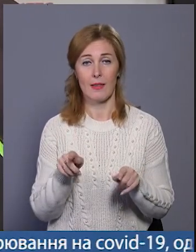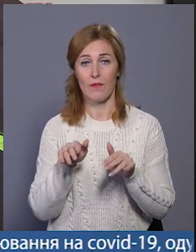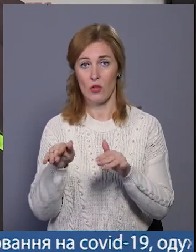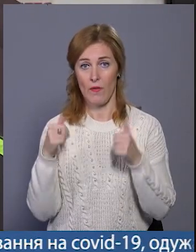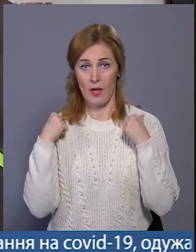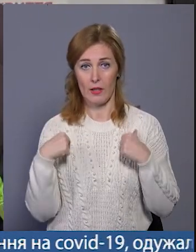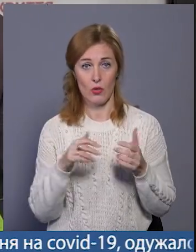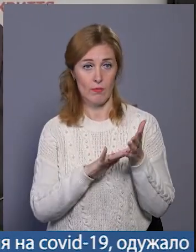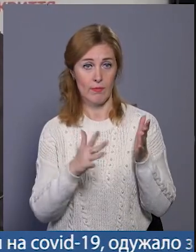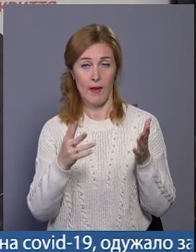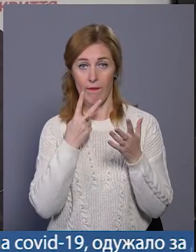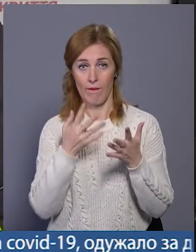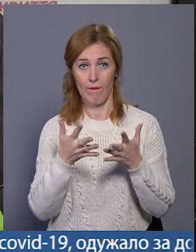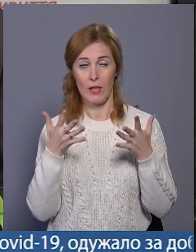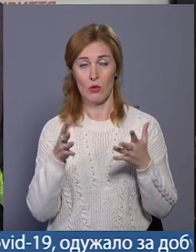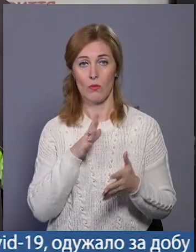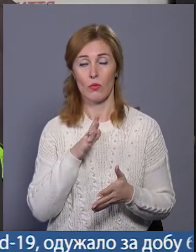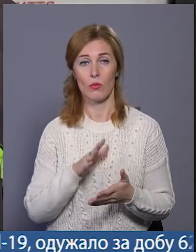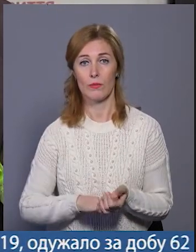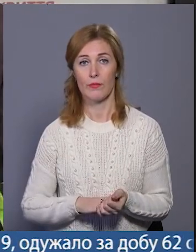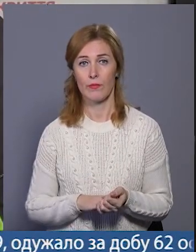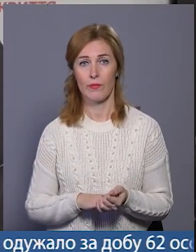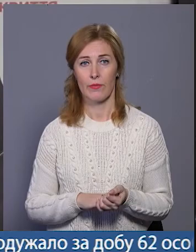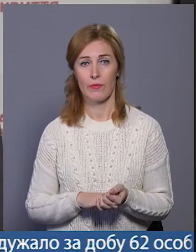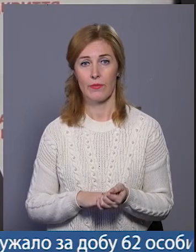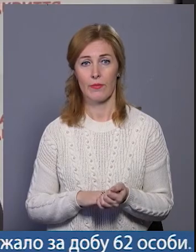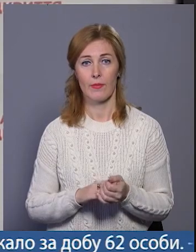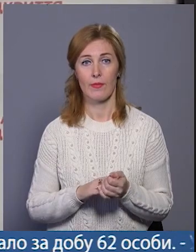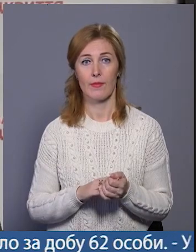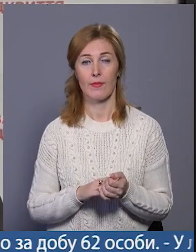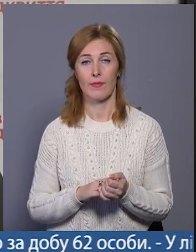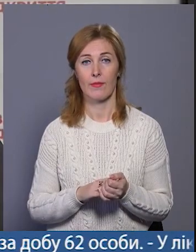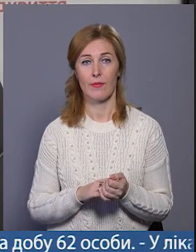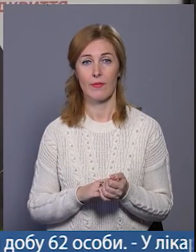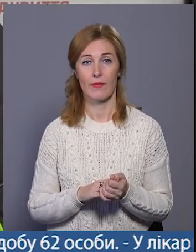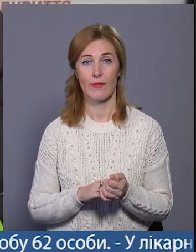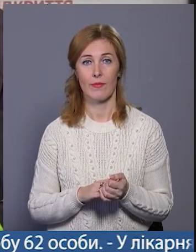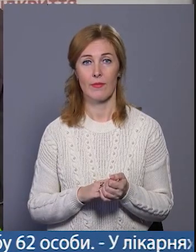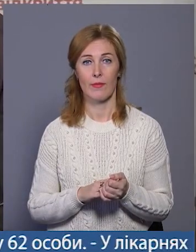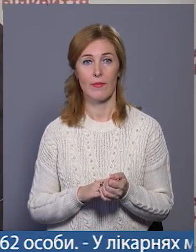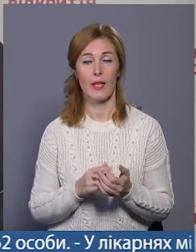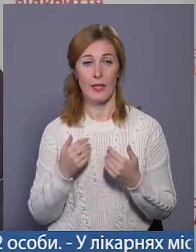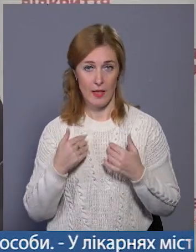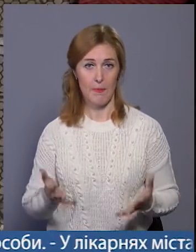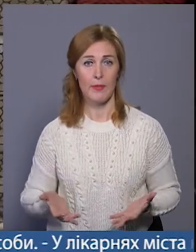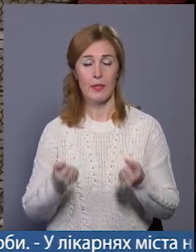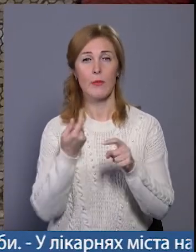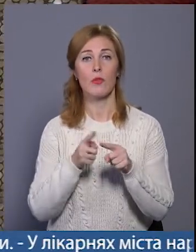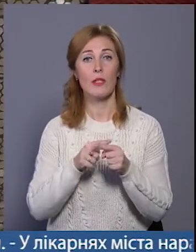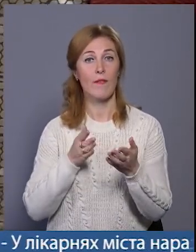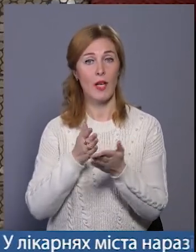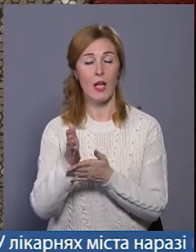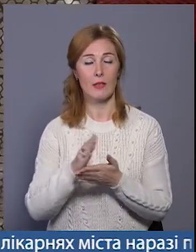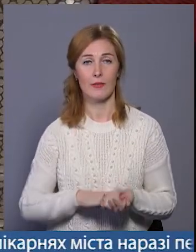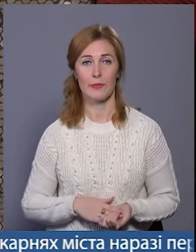особливо такому. Вони нікого не влідають на кого, свого роду як дорожники. Я підтримую цей варіант. Карина